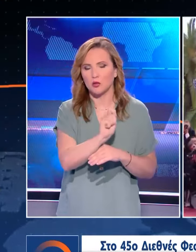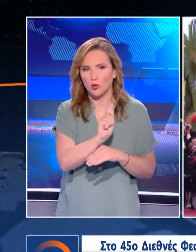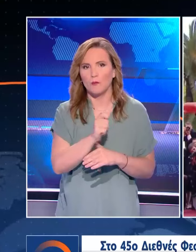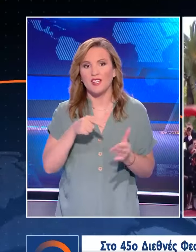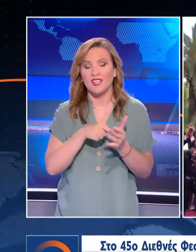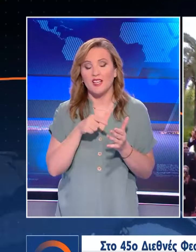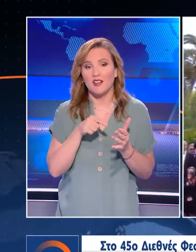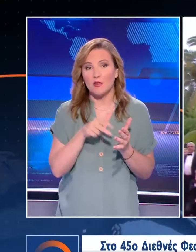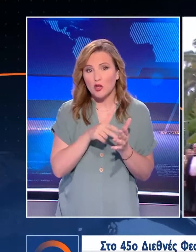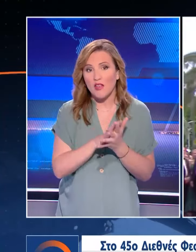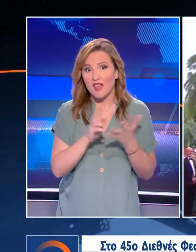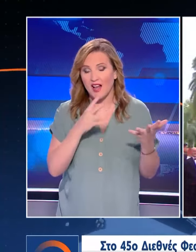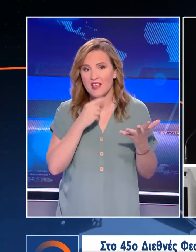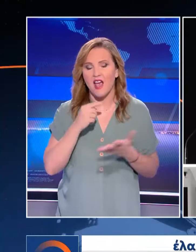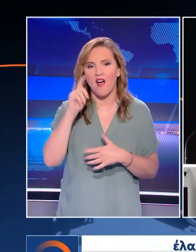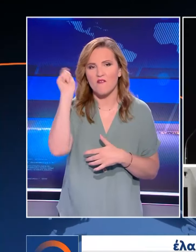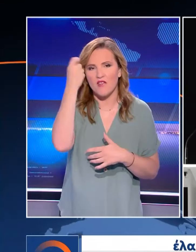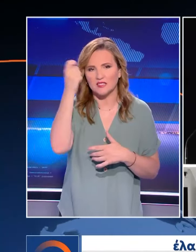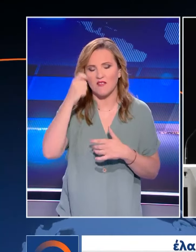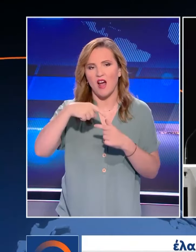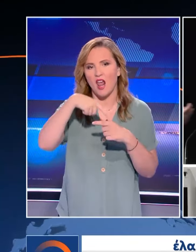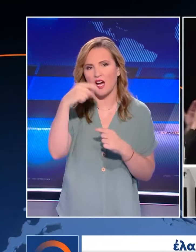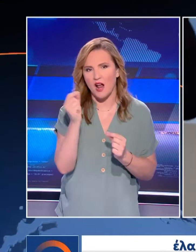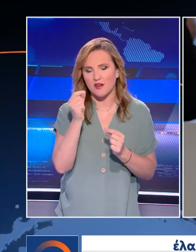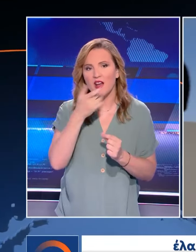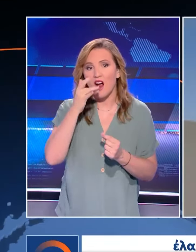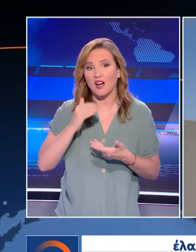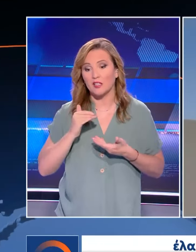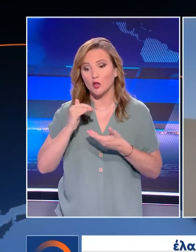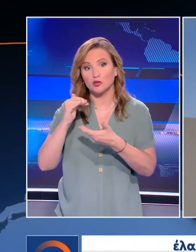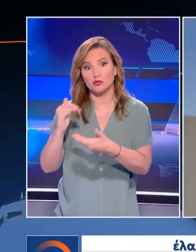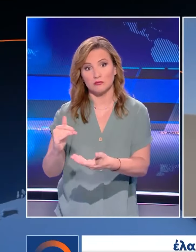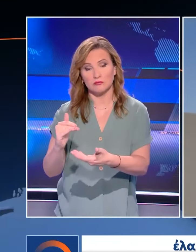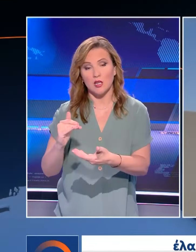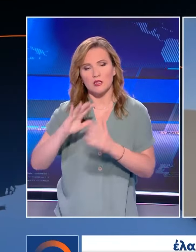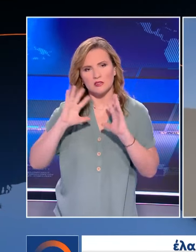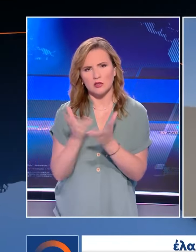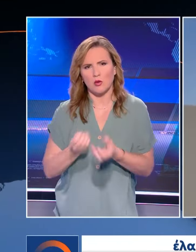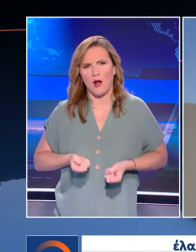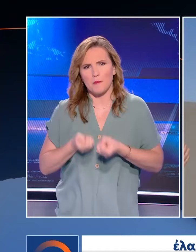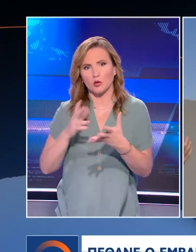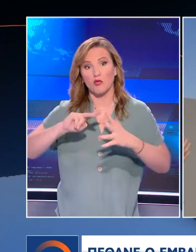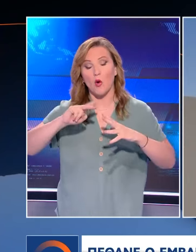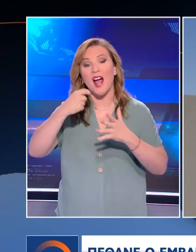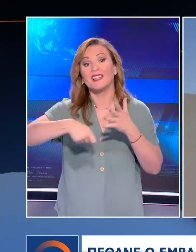2019 στο Φεστιβάλ Κινηματογράφου των Κανών έλαβε το τιμητικό «Χρυσό Φίνικα» για τη συνολική προσφορά του Συνέβομη Τέχνη.